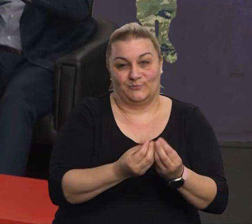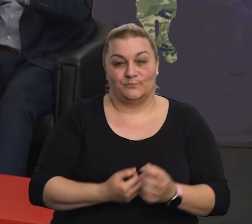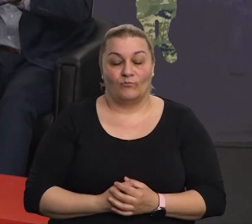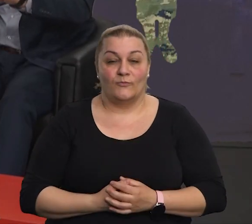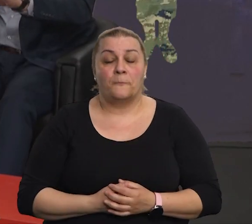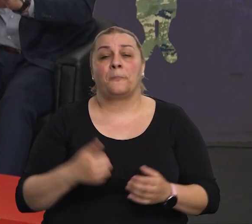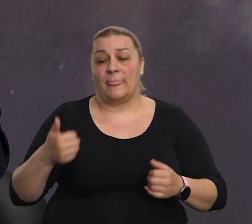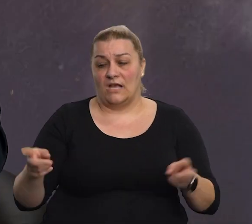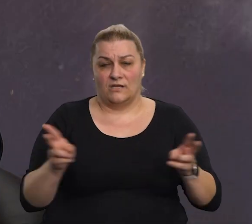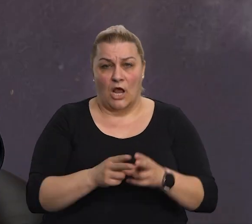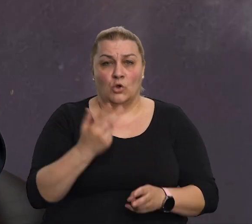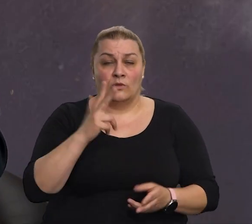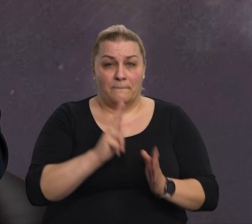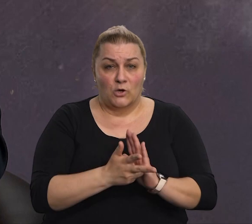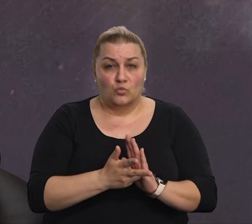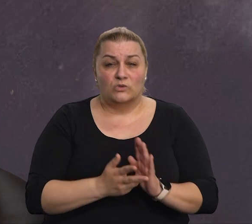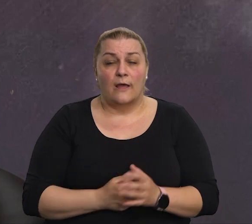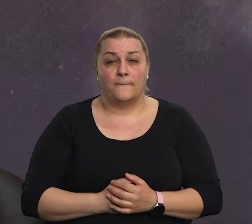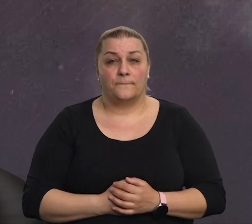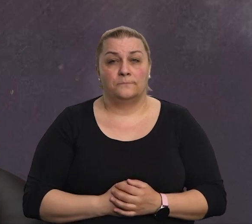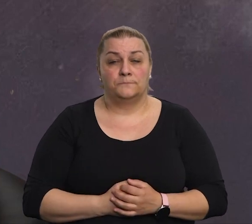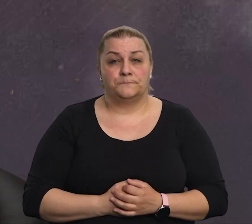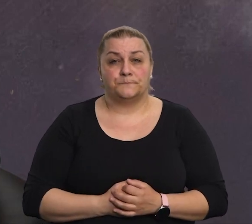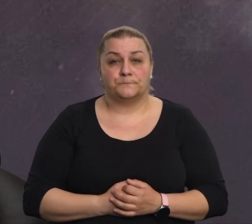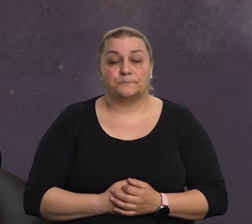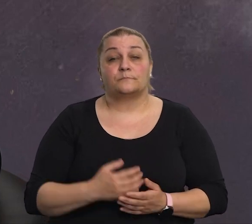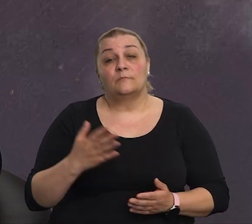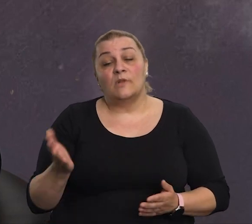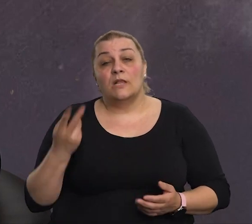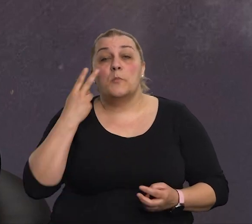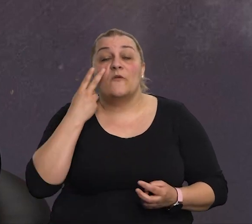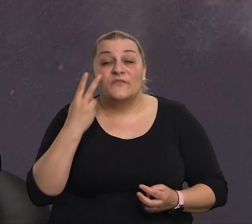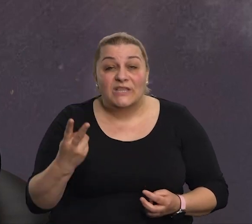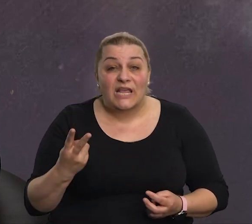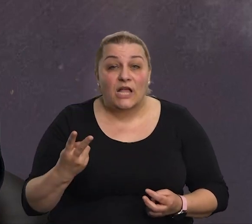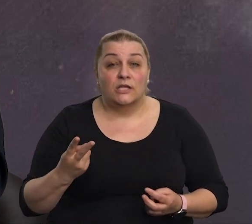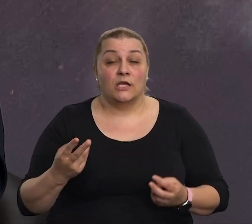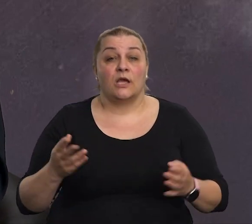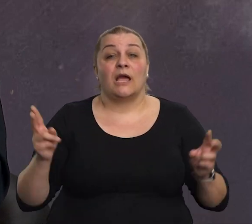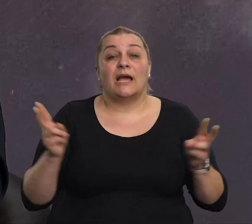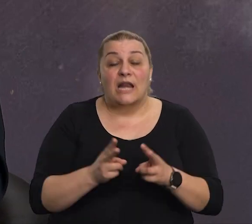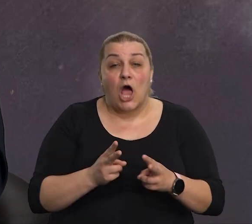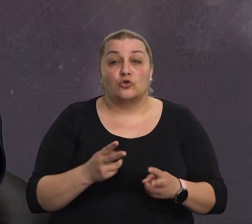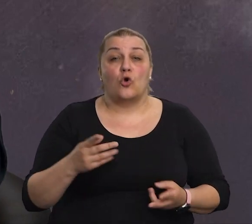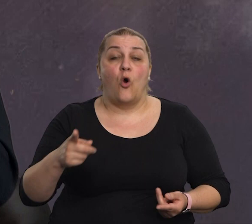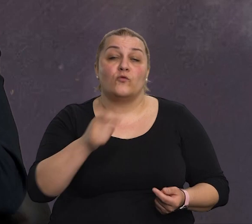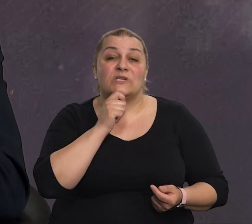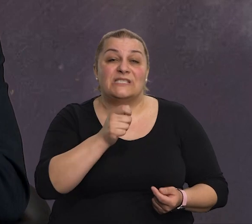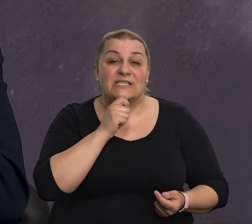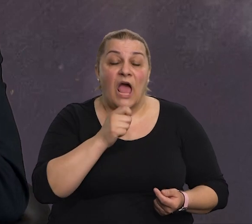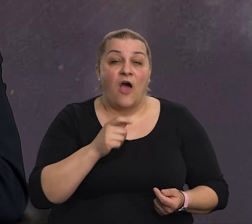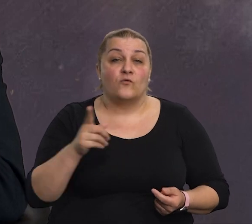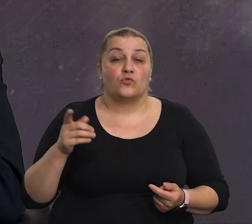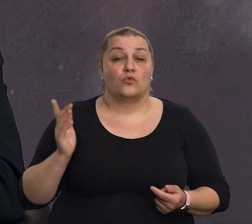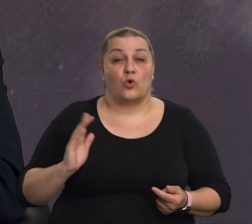kratko, u posljednje tri minute smo, ajmo sad pogledati što je kratko dio izjave našeg